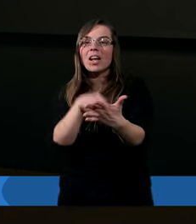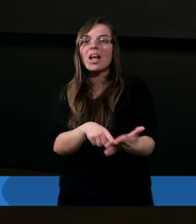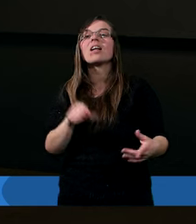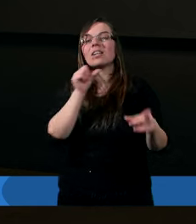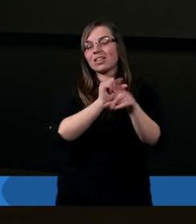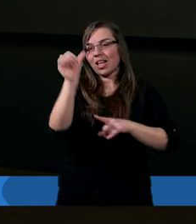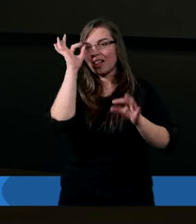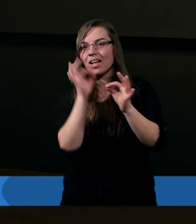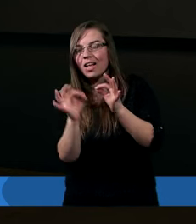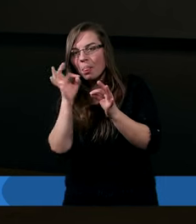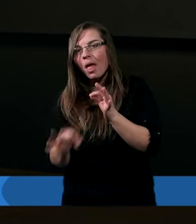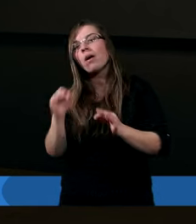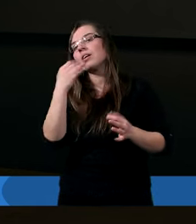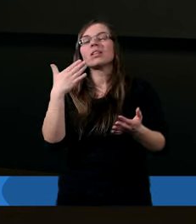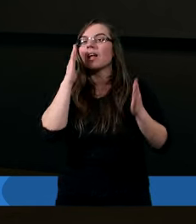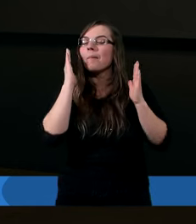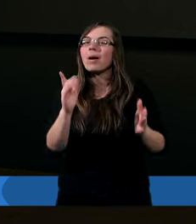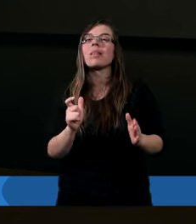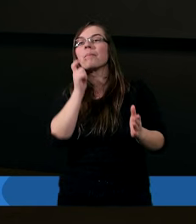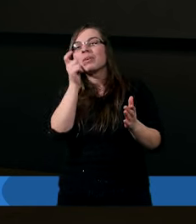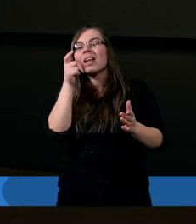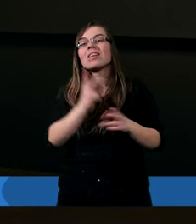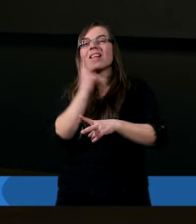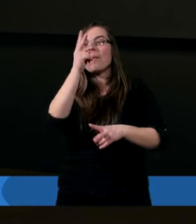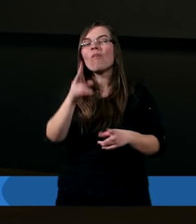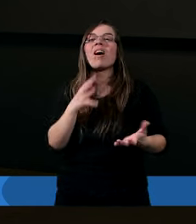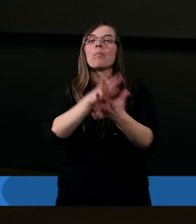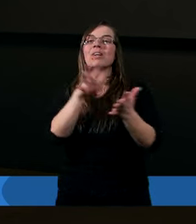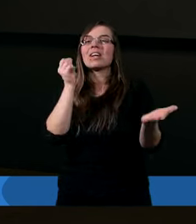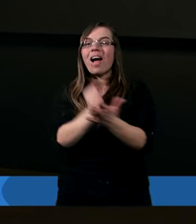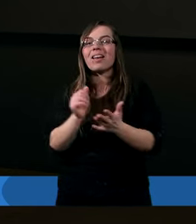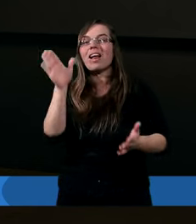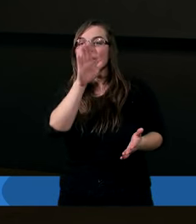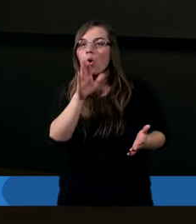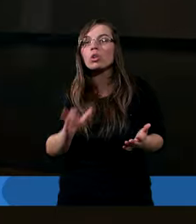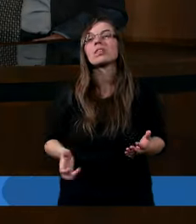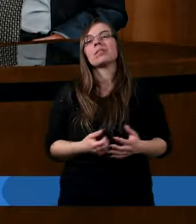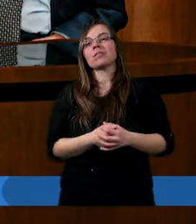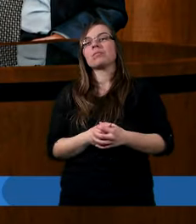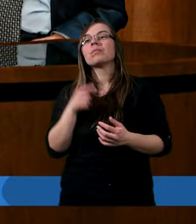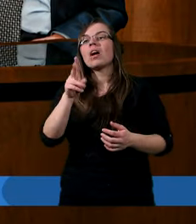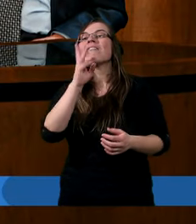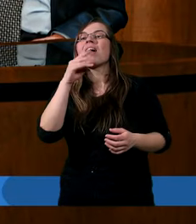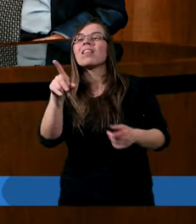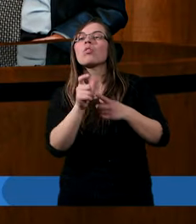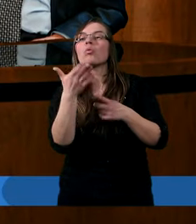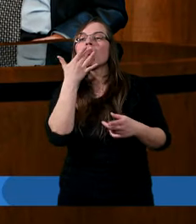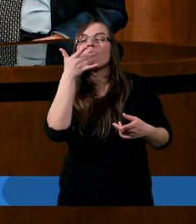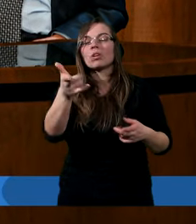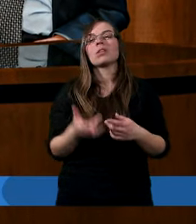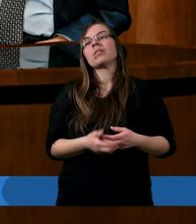jestem ideałem i nie będę przestępował przykazań Bożych? Już to, co Władysław mówił.